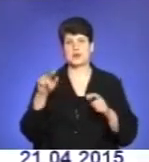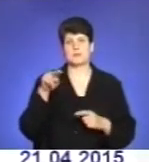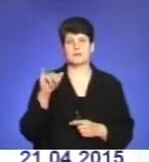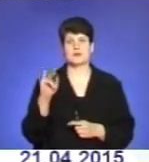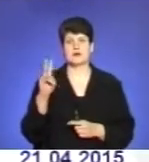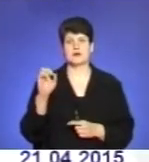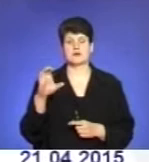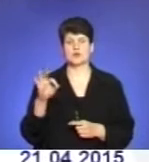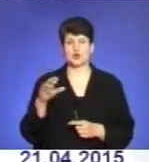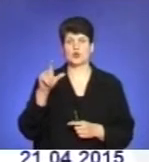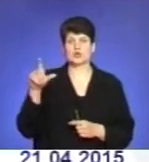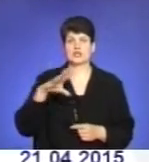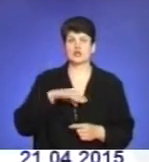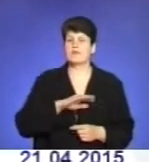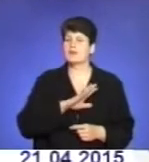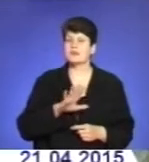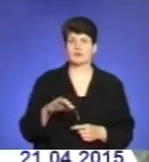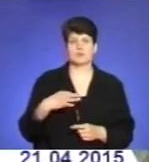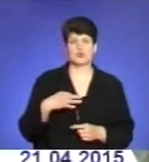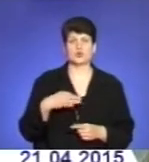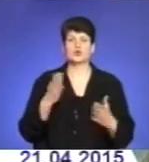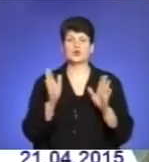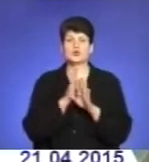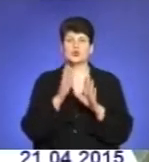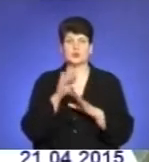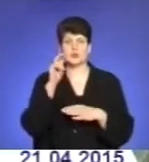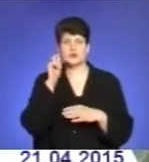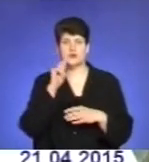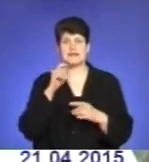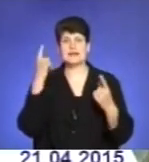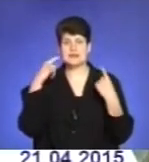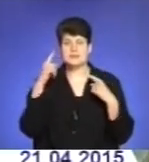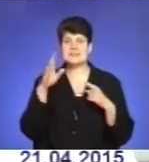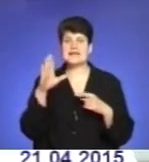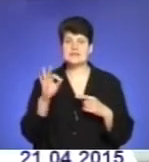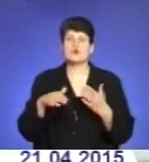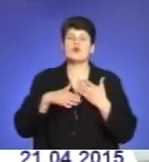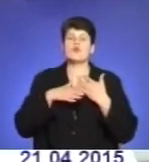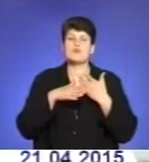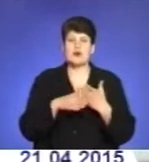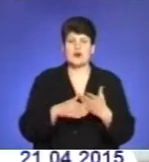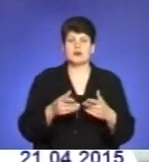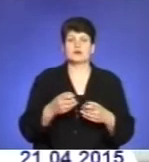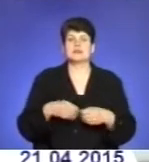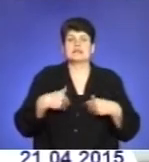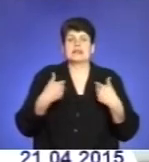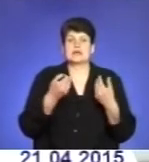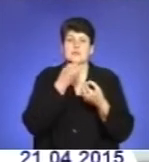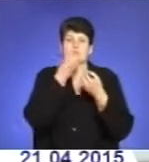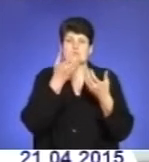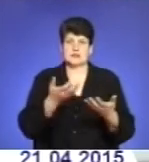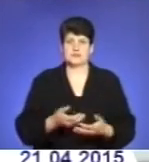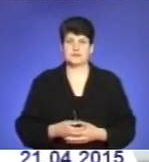Людина-духовна не стане байдужою до долі країни, і мистецтво цьому допомагає, воно підтримує та дарує позитив, каже художник Микола